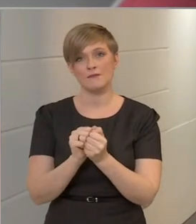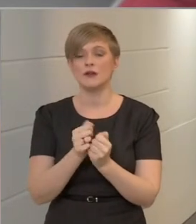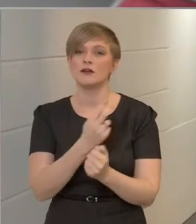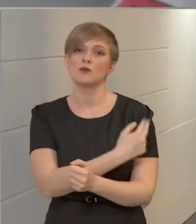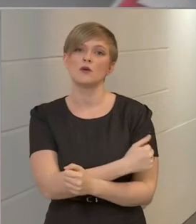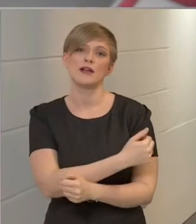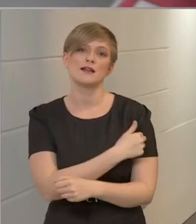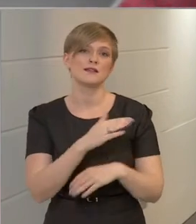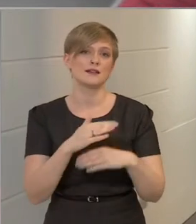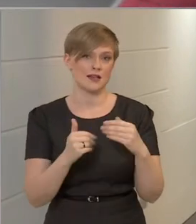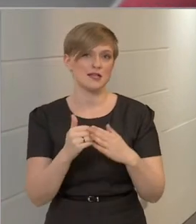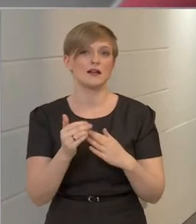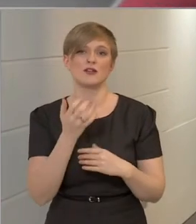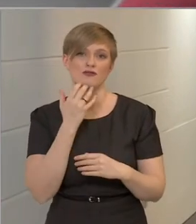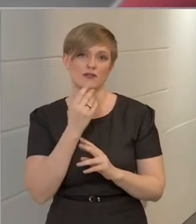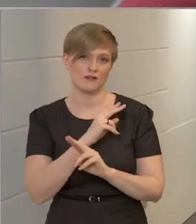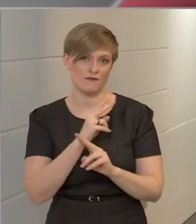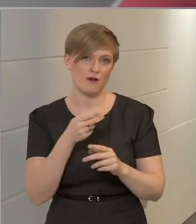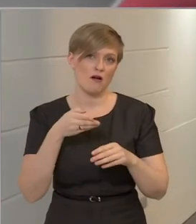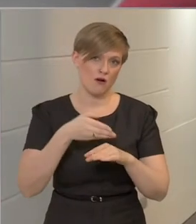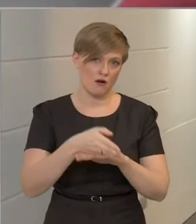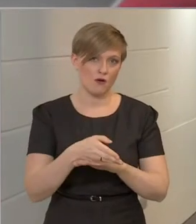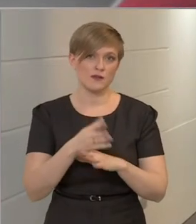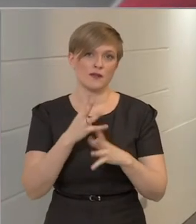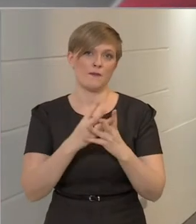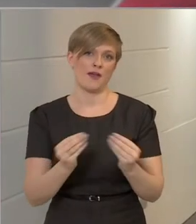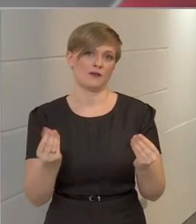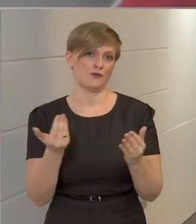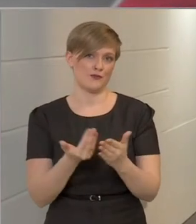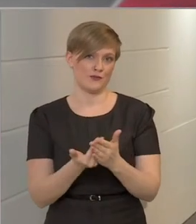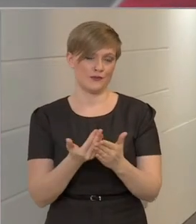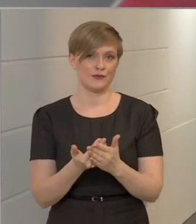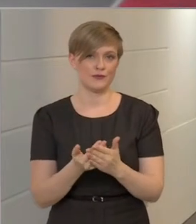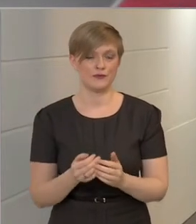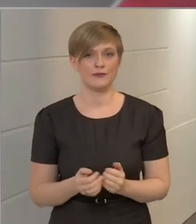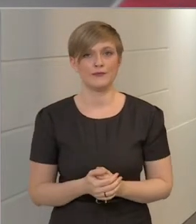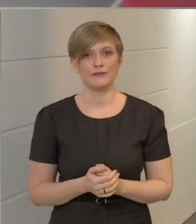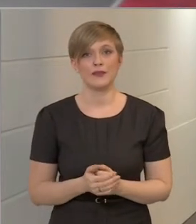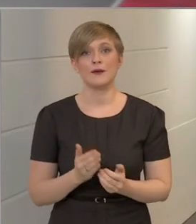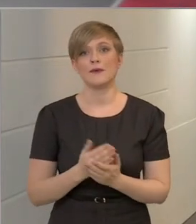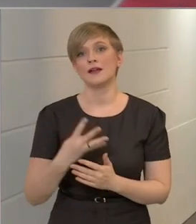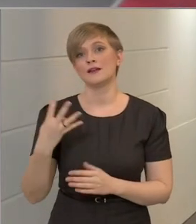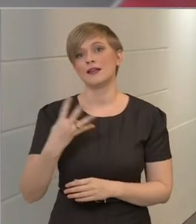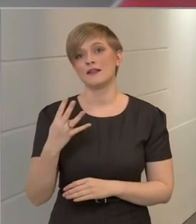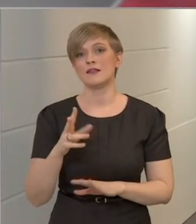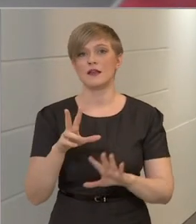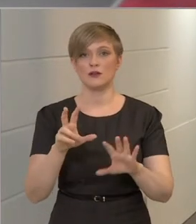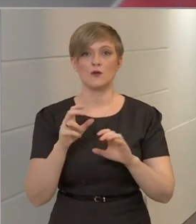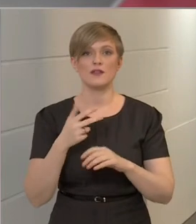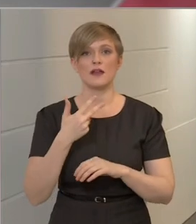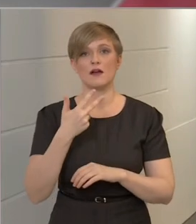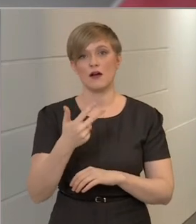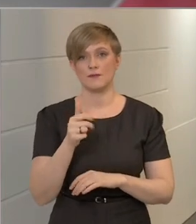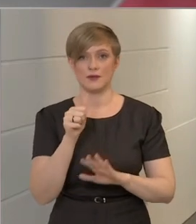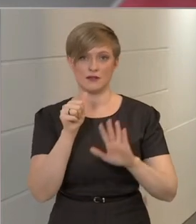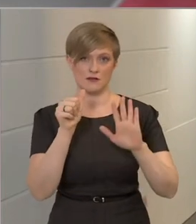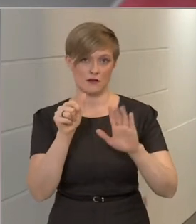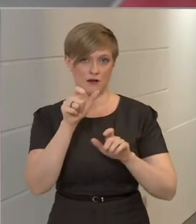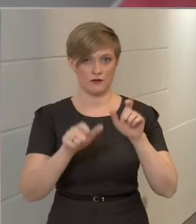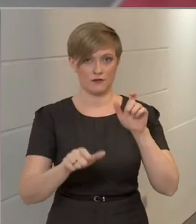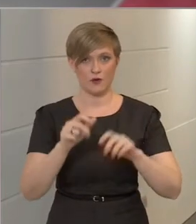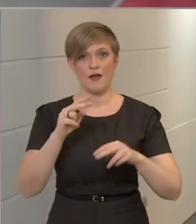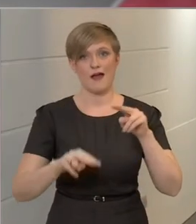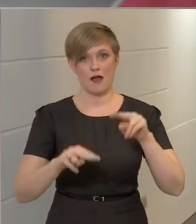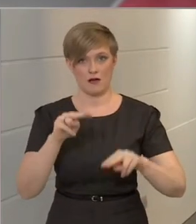kórházi kezelést igényelnek ahhoz, hogy meggyógyulhassanak. Már 4836 főt